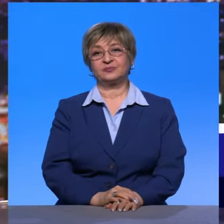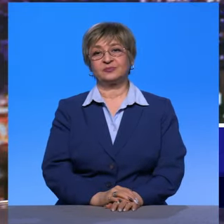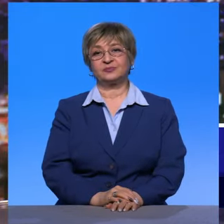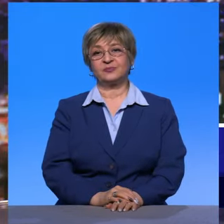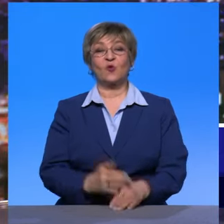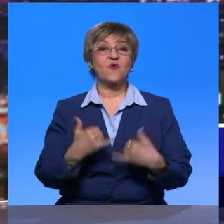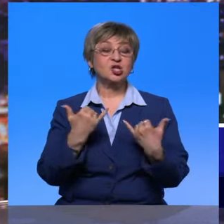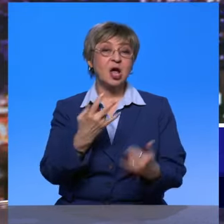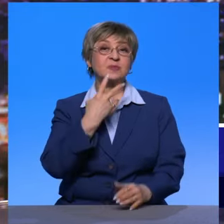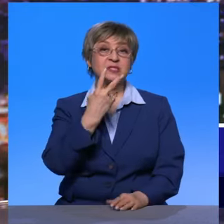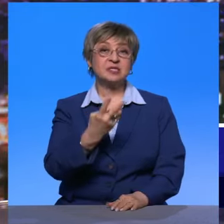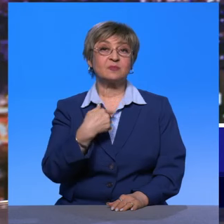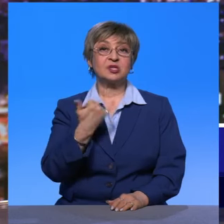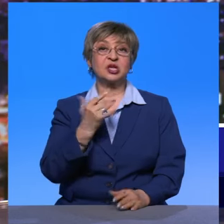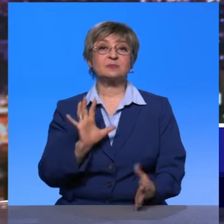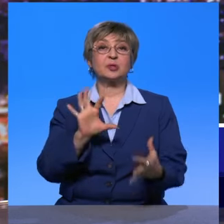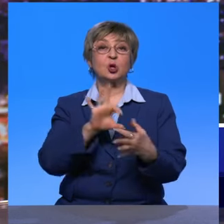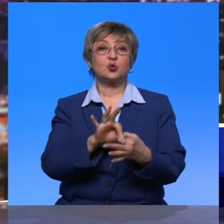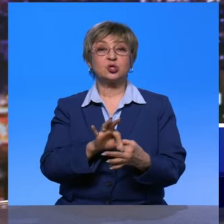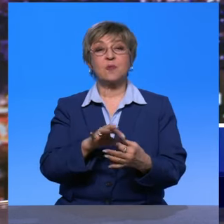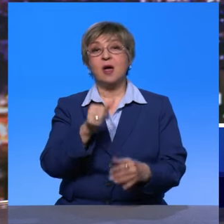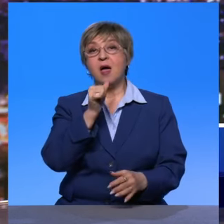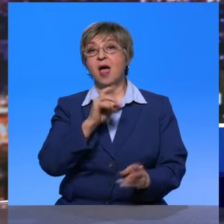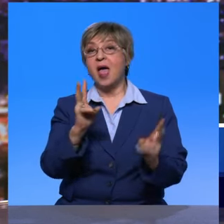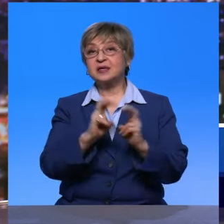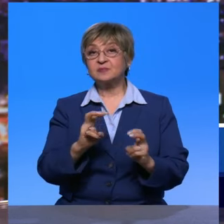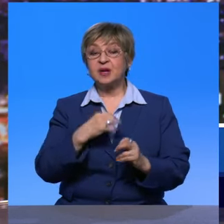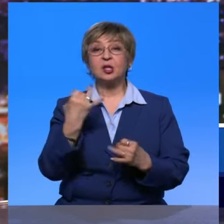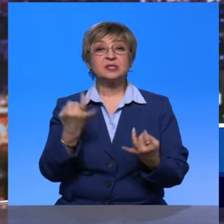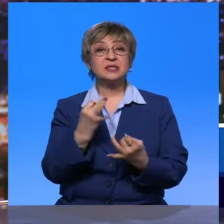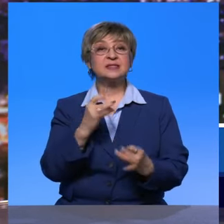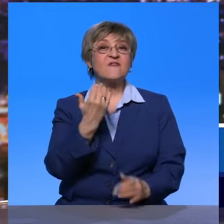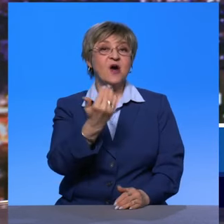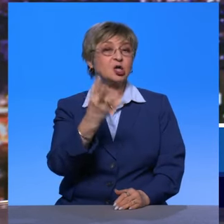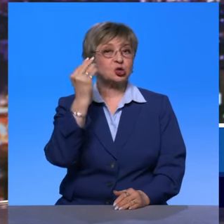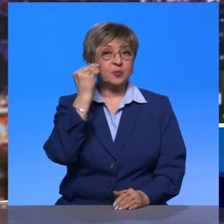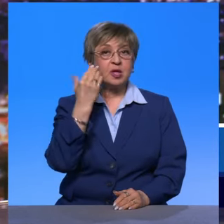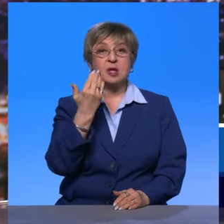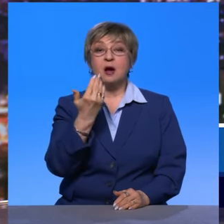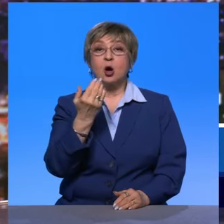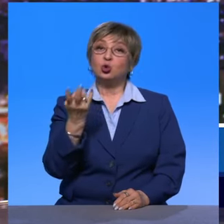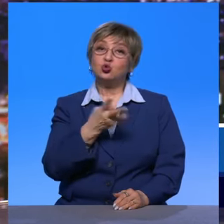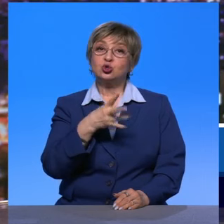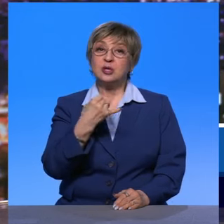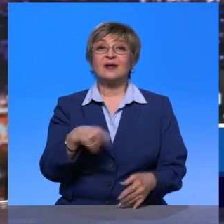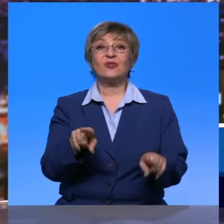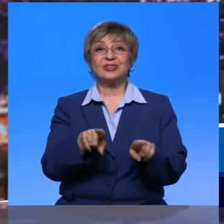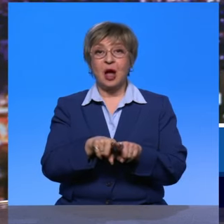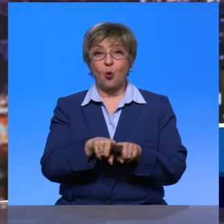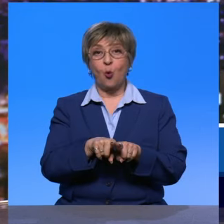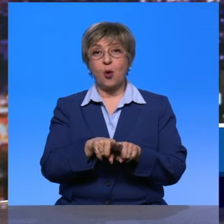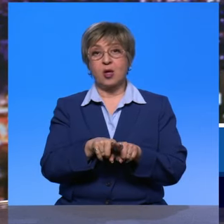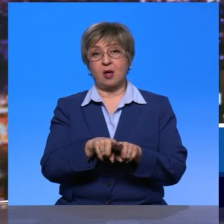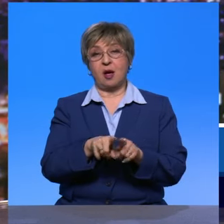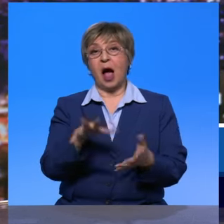Уважаемые зрители, мы сейчас подключим экспертов к нашему разговору, но очень интересно и ваше мнение тоже узнать. Как вот вы считаете, нужно ли нам вот такое вот доступное